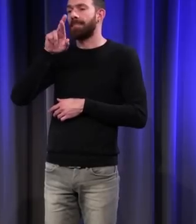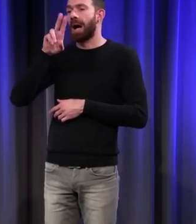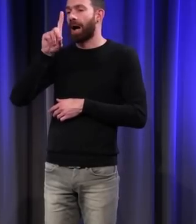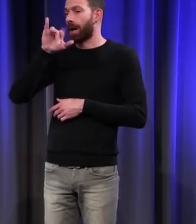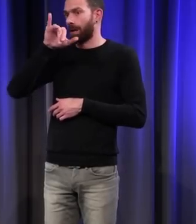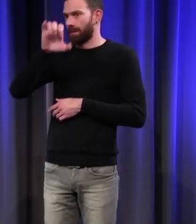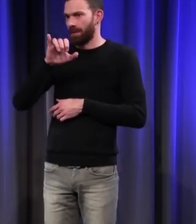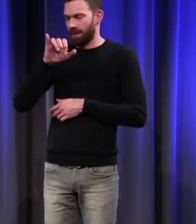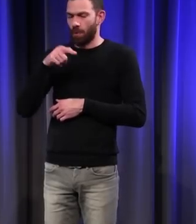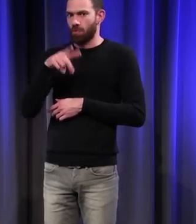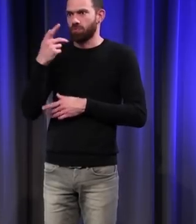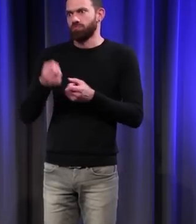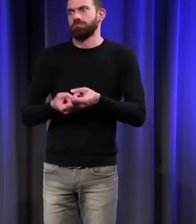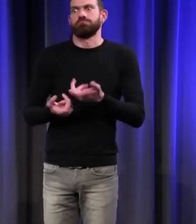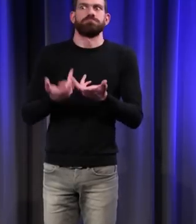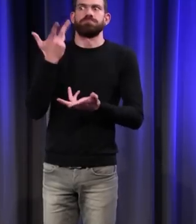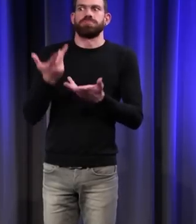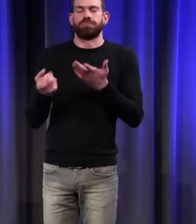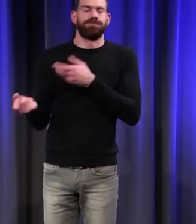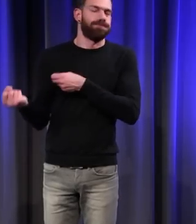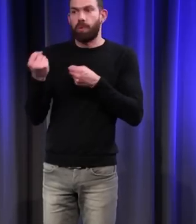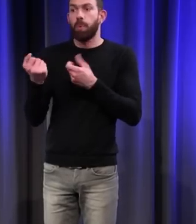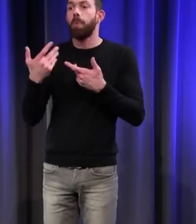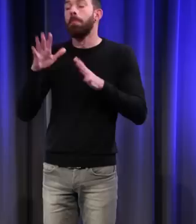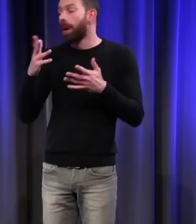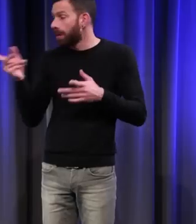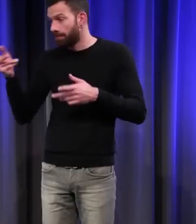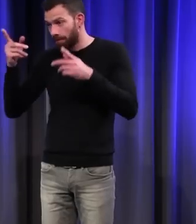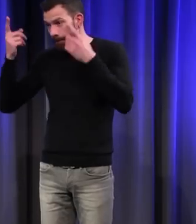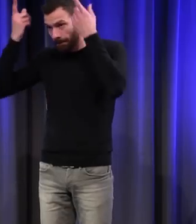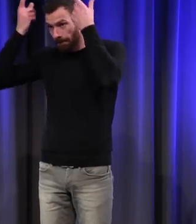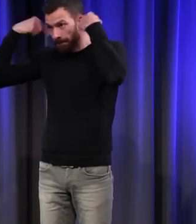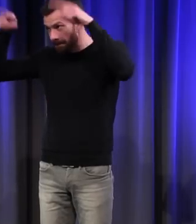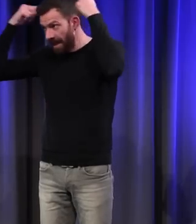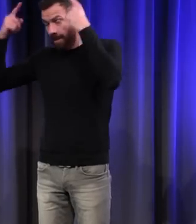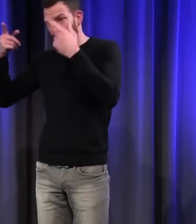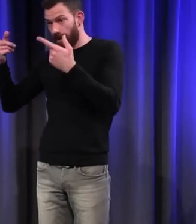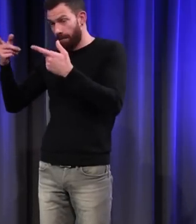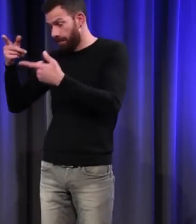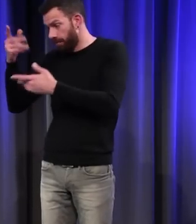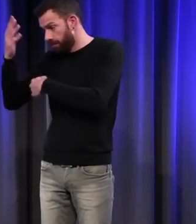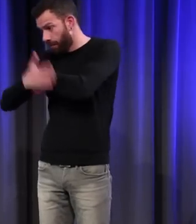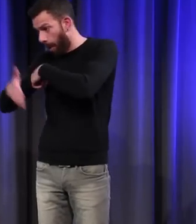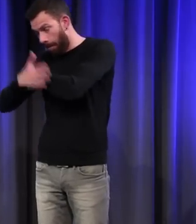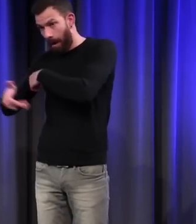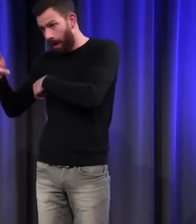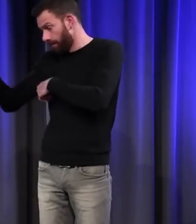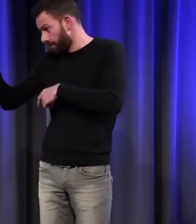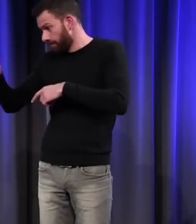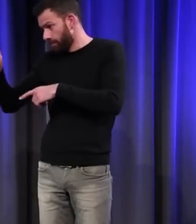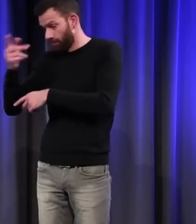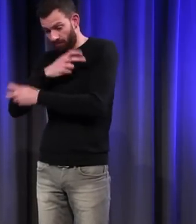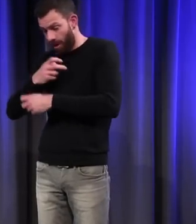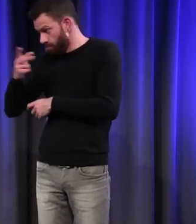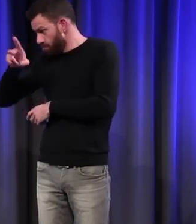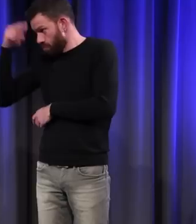bélier un peu sombre au fin fond des campagnes peut fournir aussi une laine qui tire vers le noir, qui ne coûtera